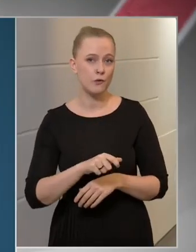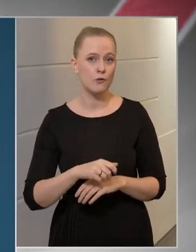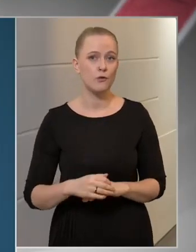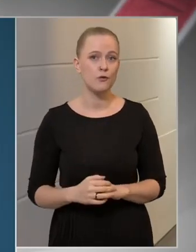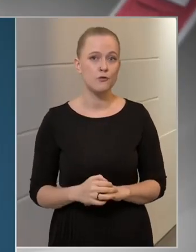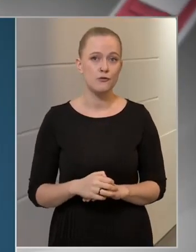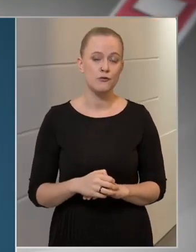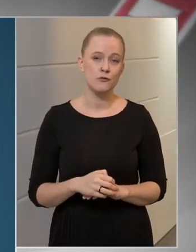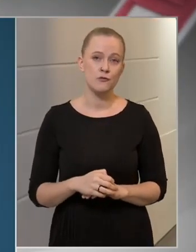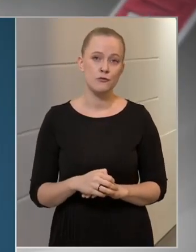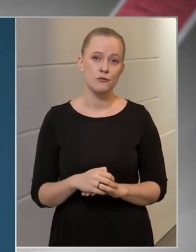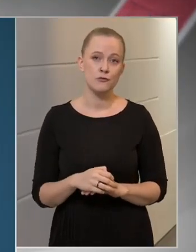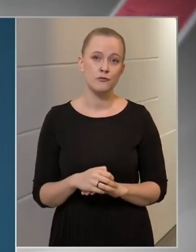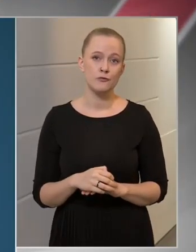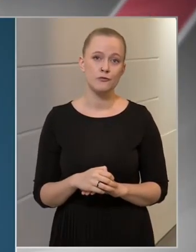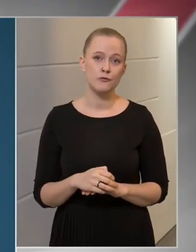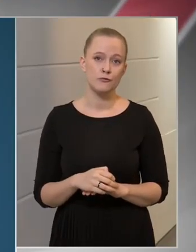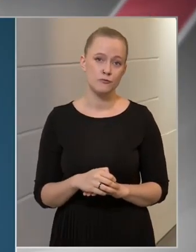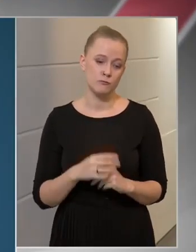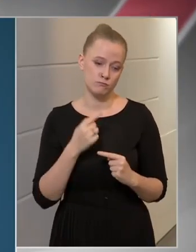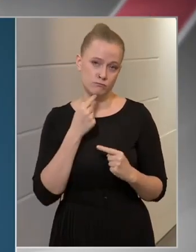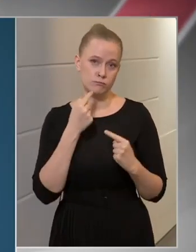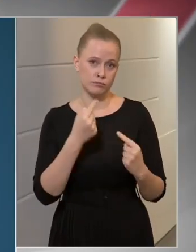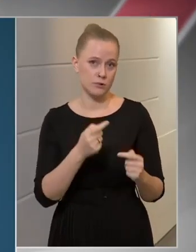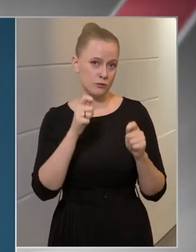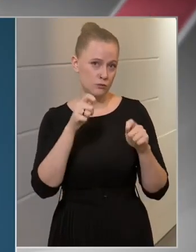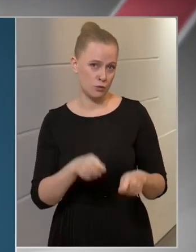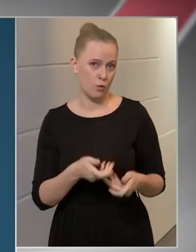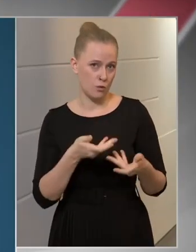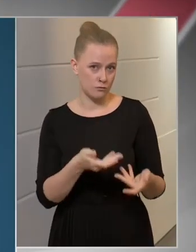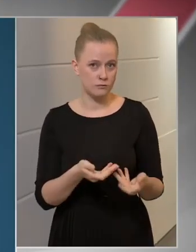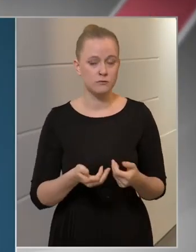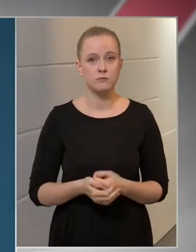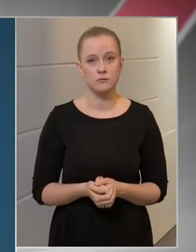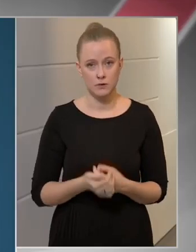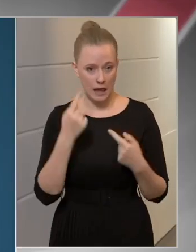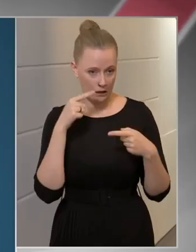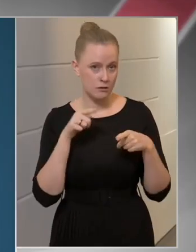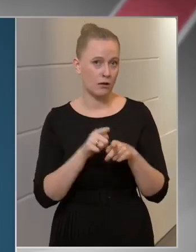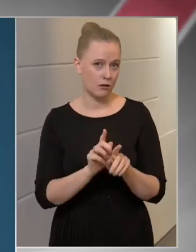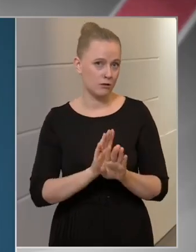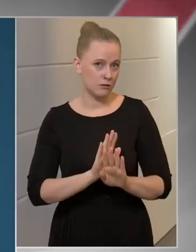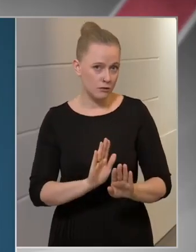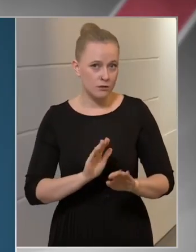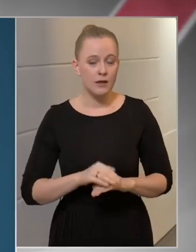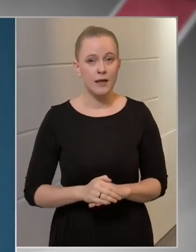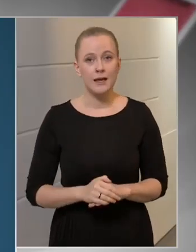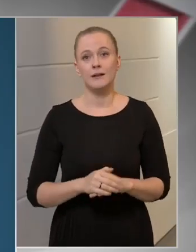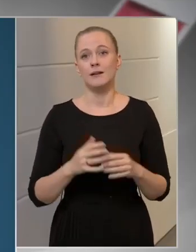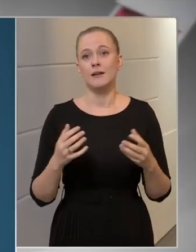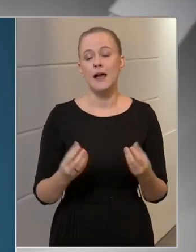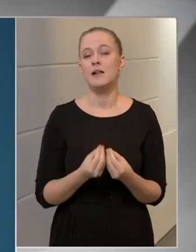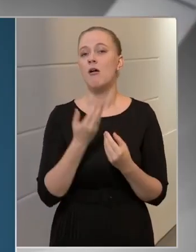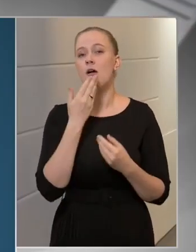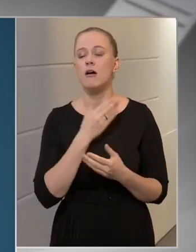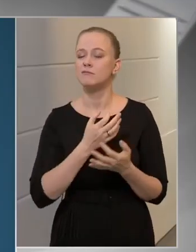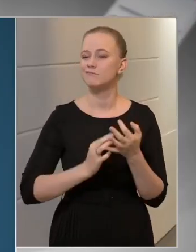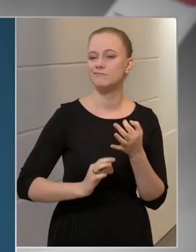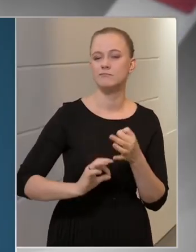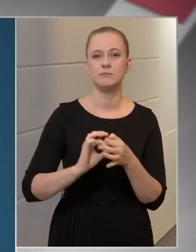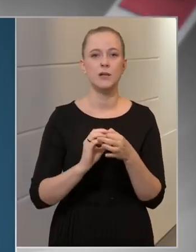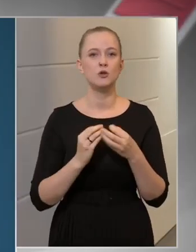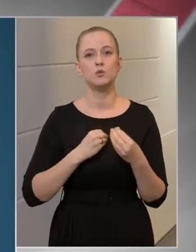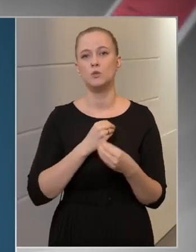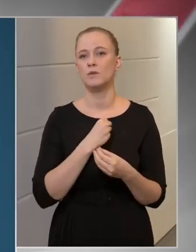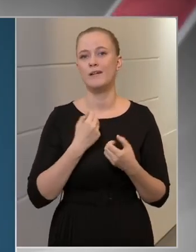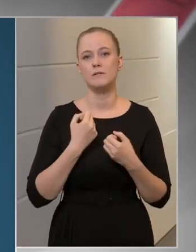ítéletével, döntésével, egyetértésben, de hogyha teljesen tünetmentes,